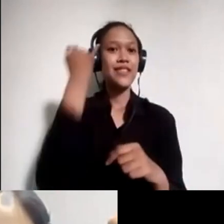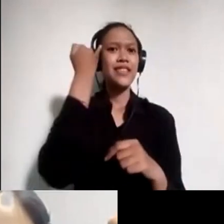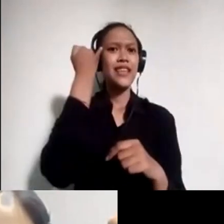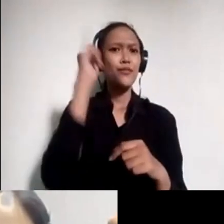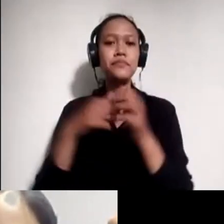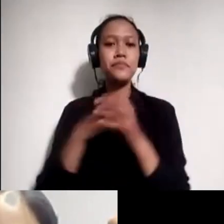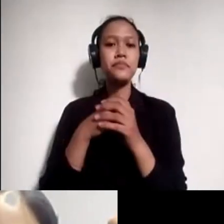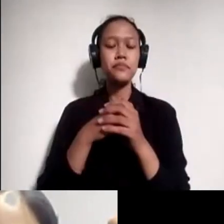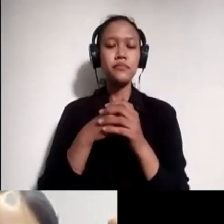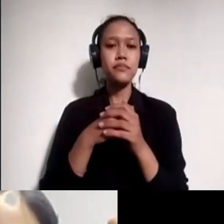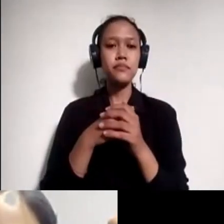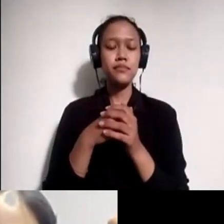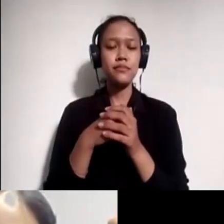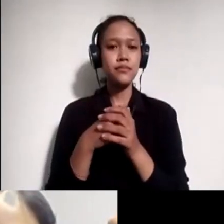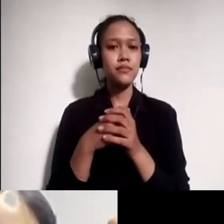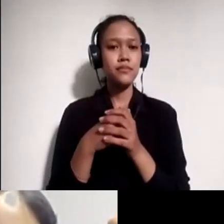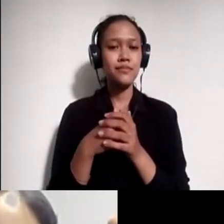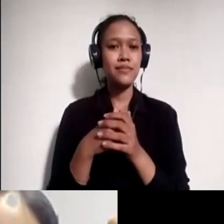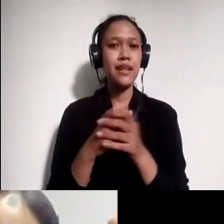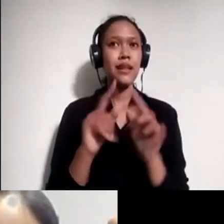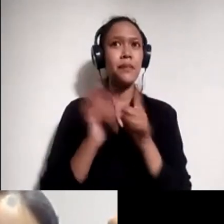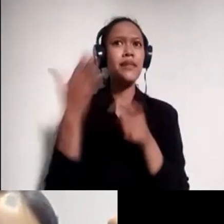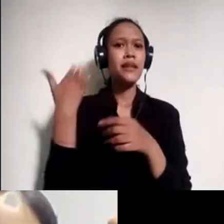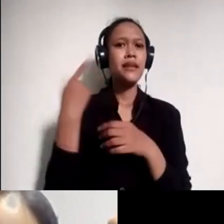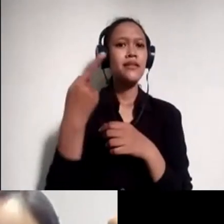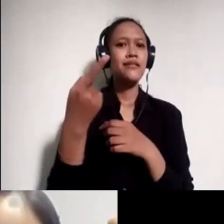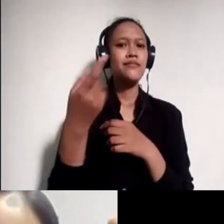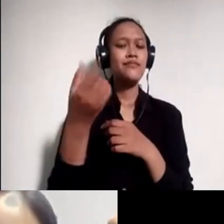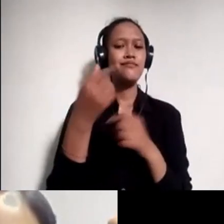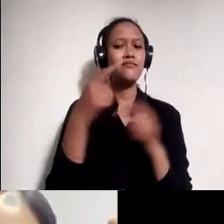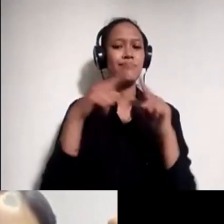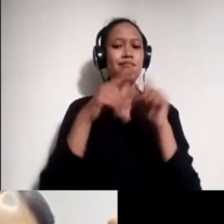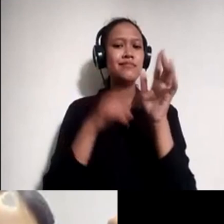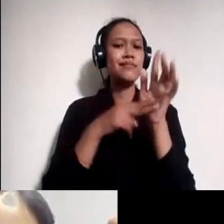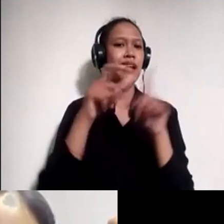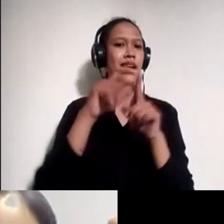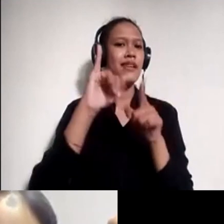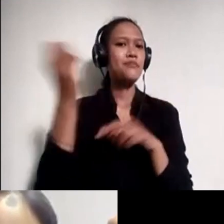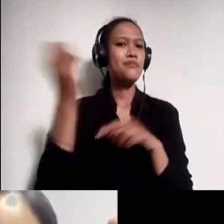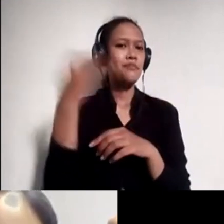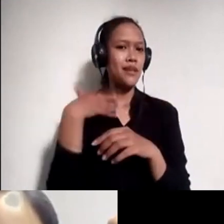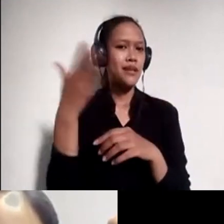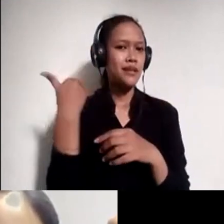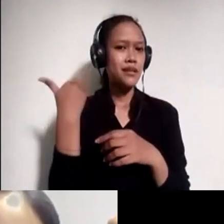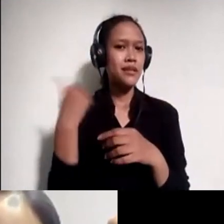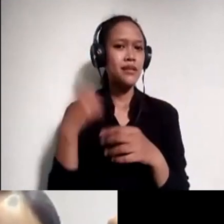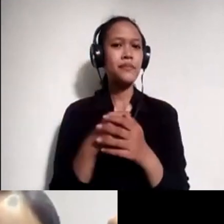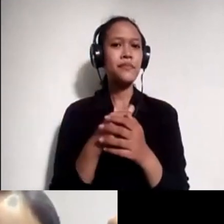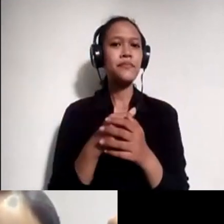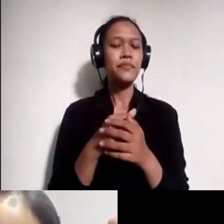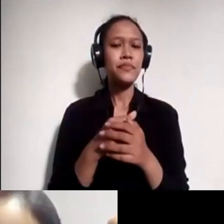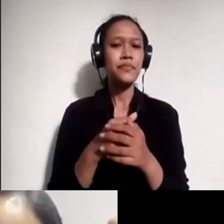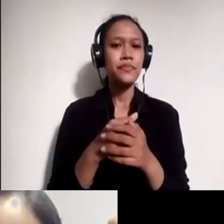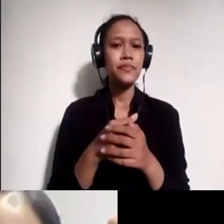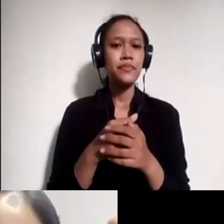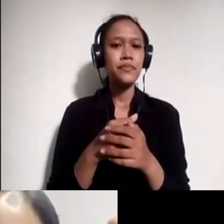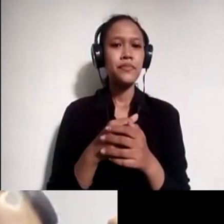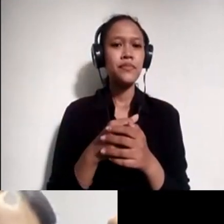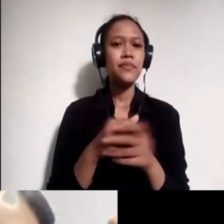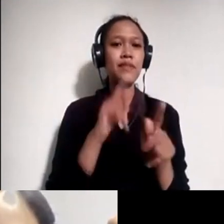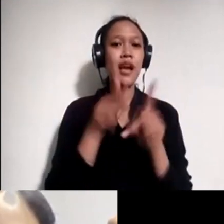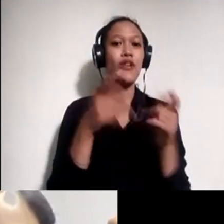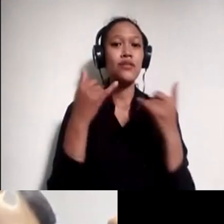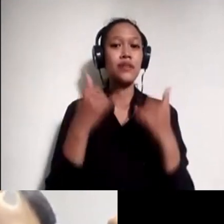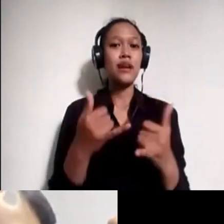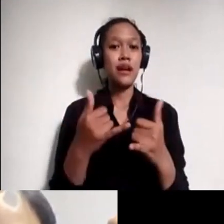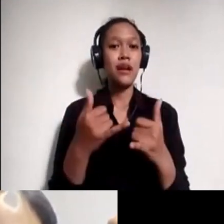bermanfaat. Seperti tadi Mas Andi katakan, bahwa walaupun mungkin kalau sekarang sumber